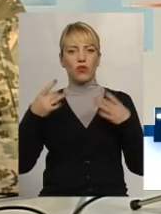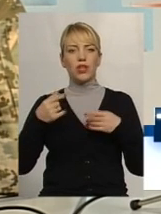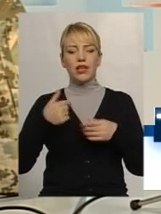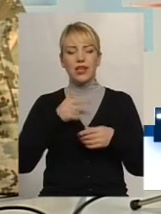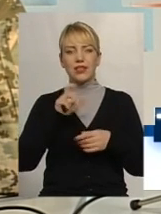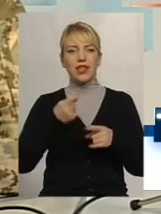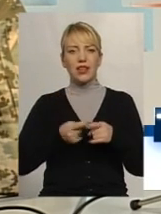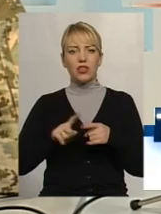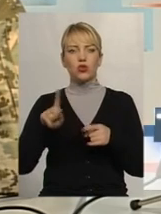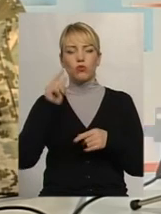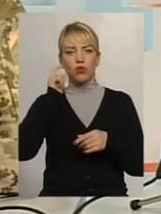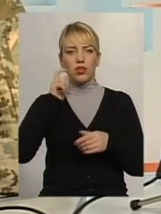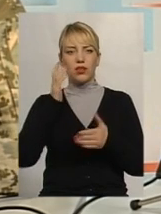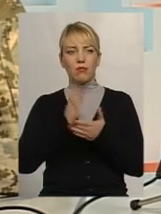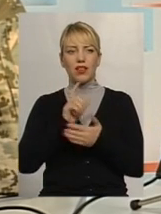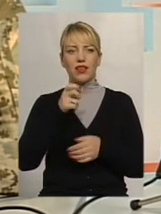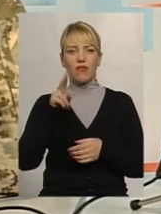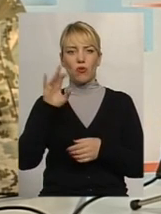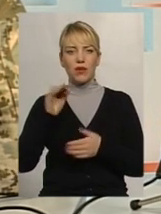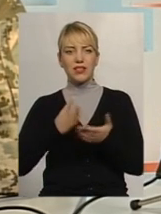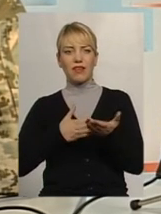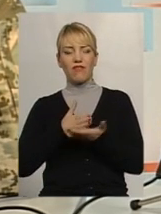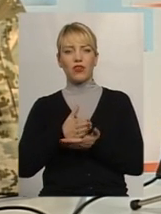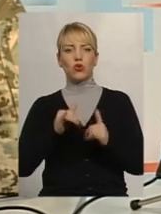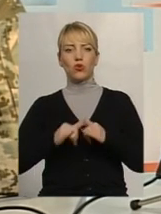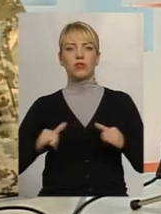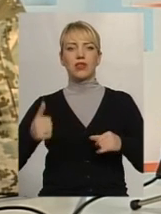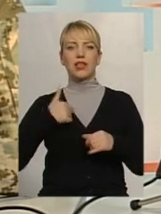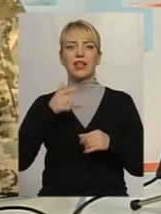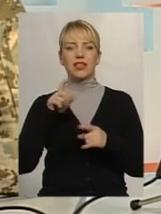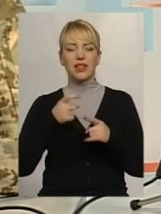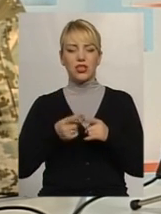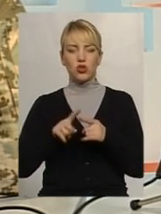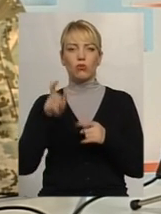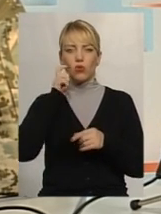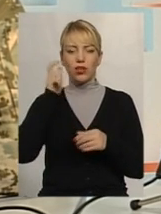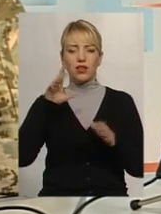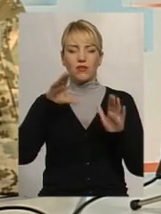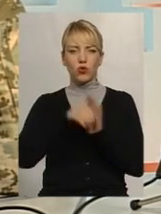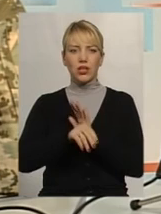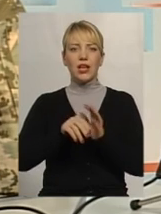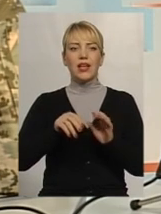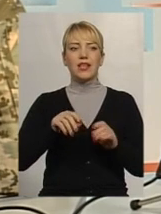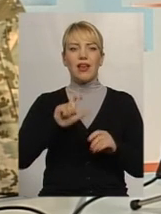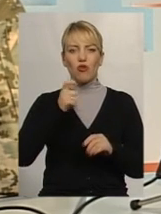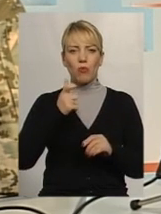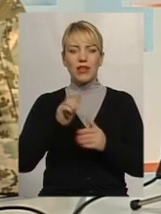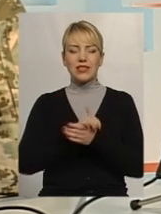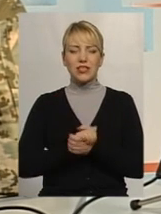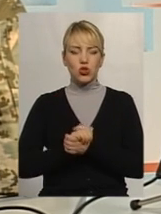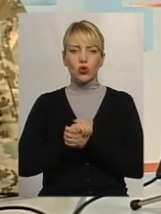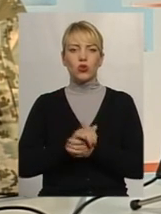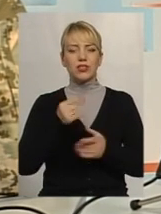за те, щоб Україна мала європейський вектор розвитку, я за те, щоб Україна набула членства в Європейському Союзі, це все-таки економіка,